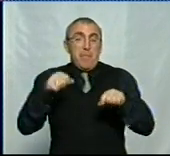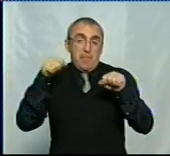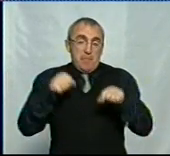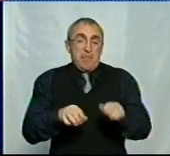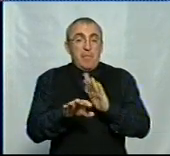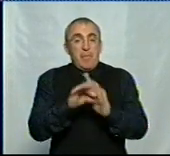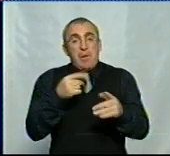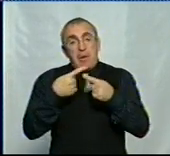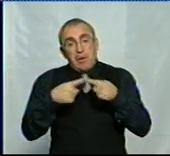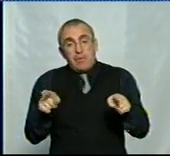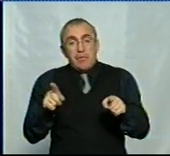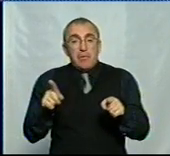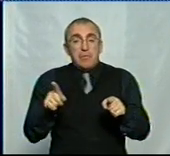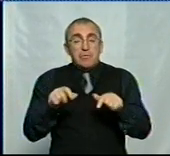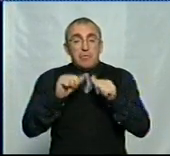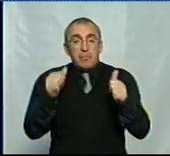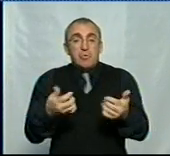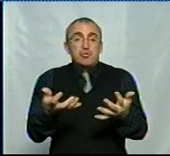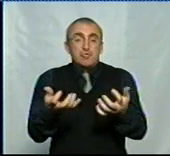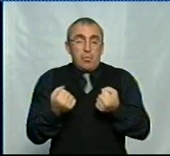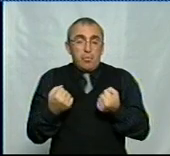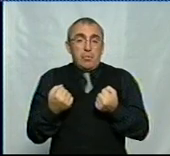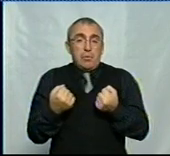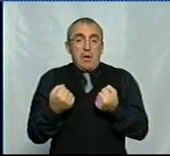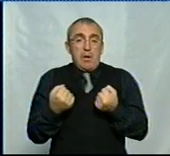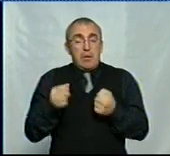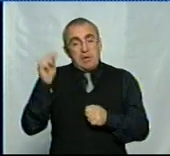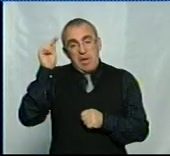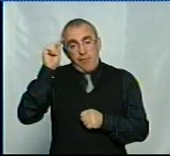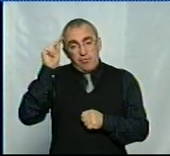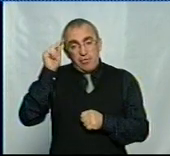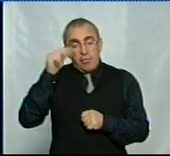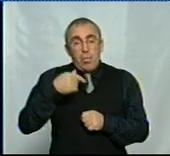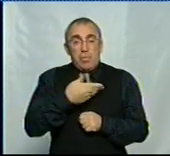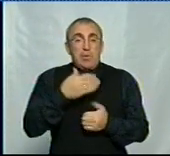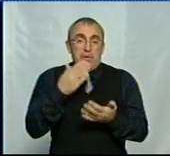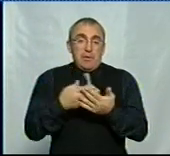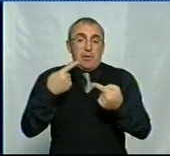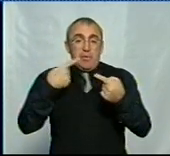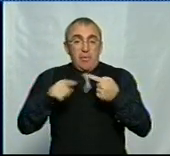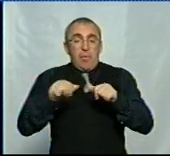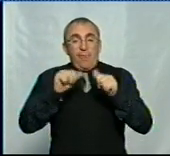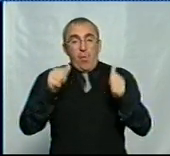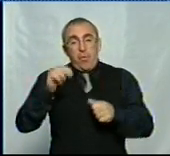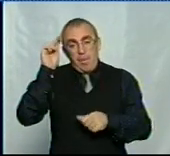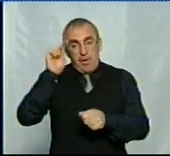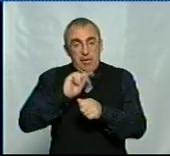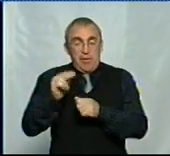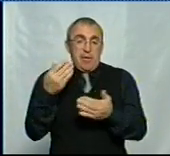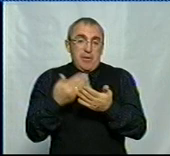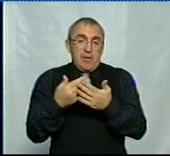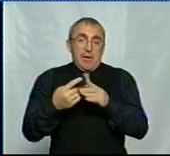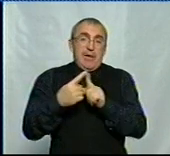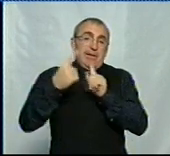обрати інший альтернативний спосіб здобуття навчання. Тобто в нас є альтернативні форми навчання, наприклад,